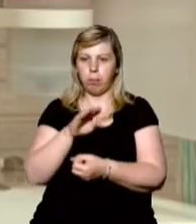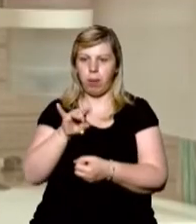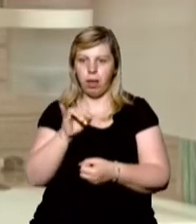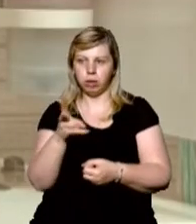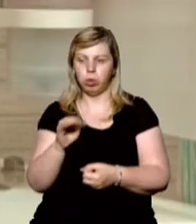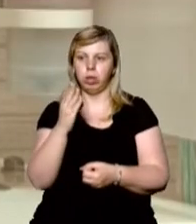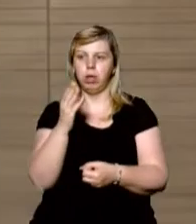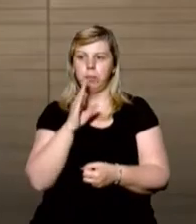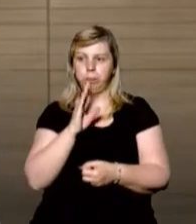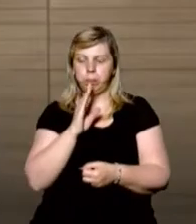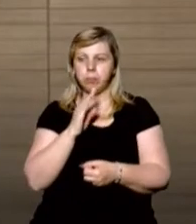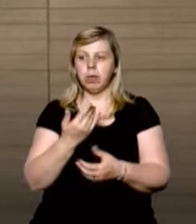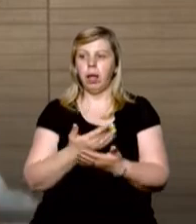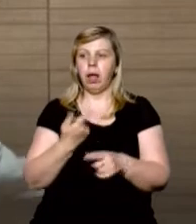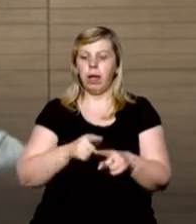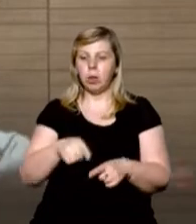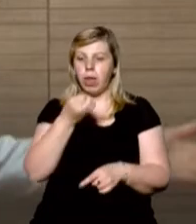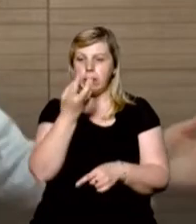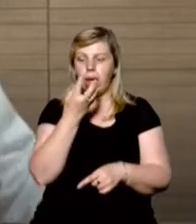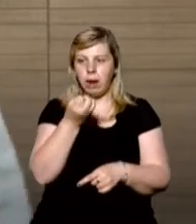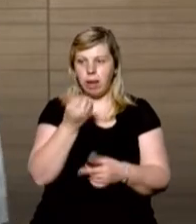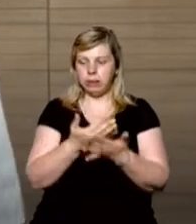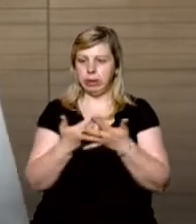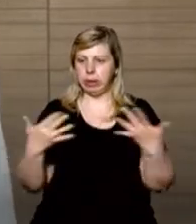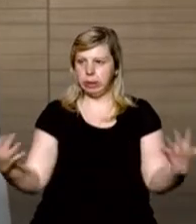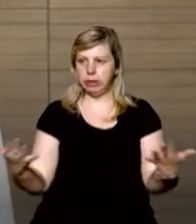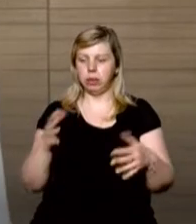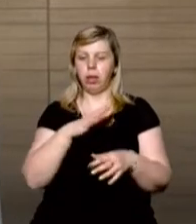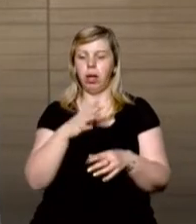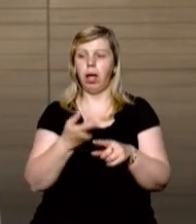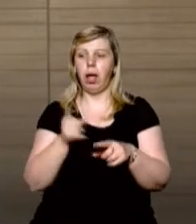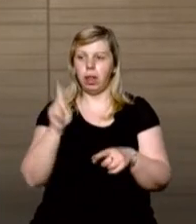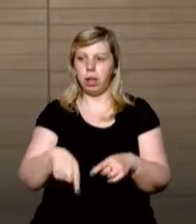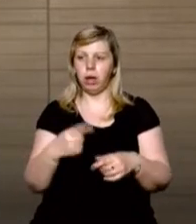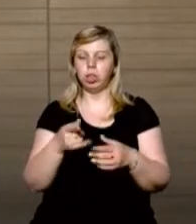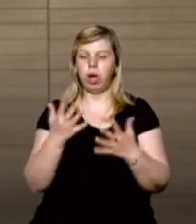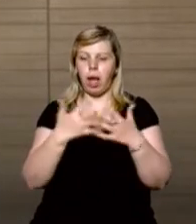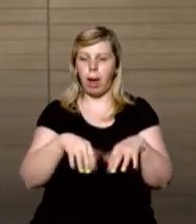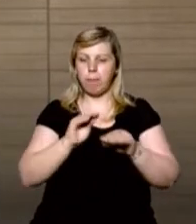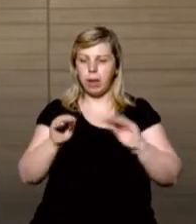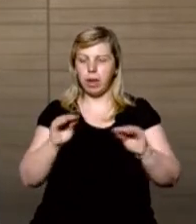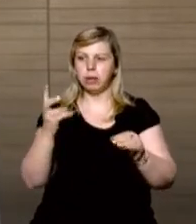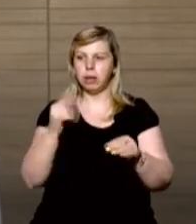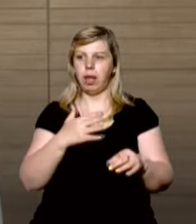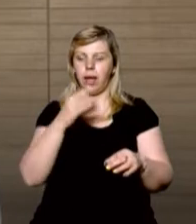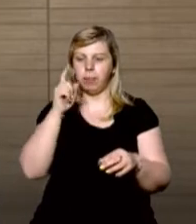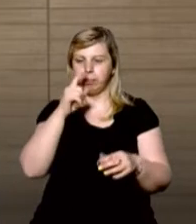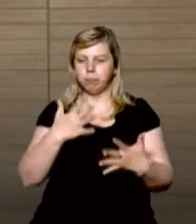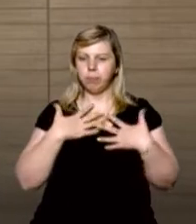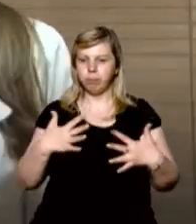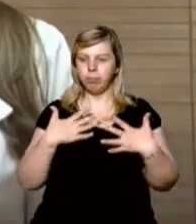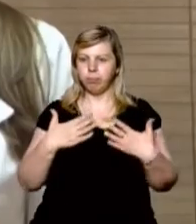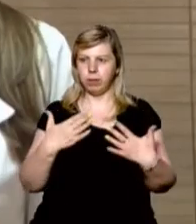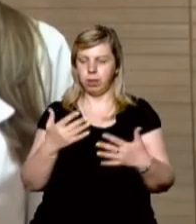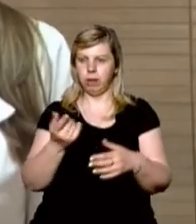Світлана Лукащук. Ми маємо інгалятори різні, зокрема, небулайзери, а також апарати для сендлентно-кисневої або